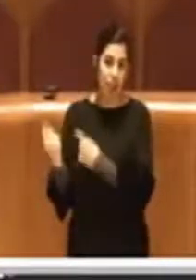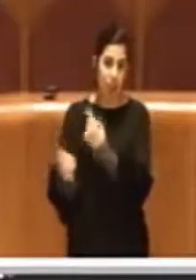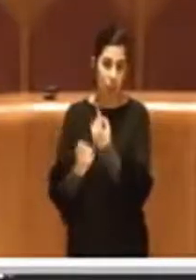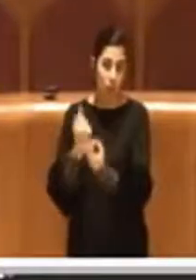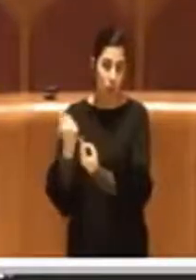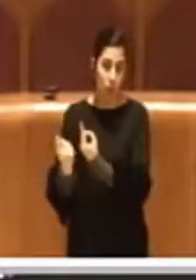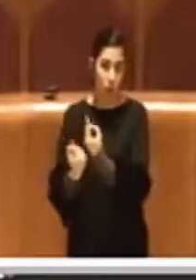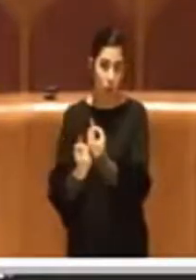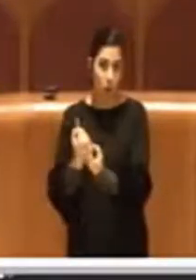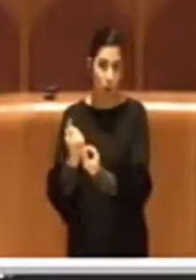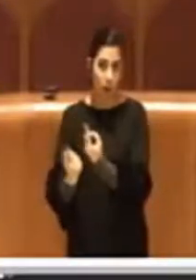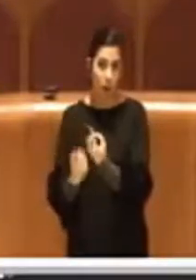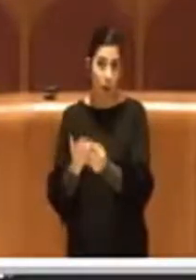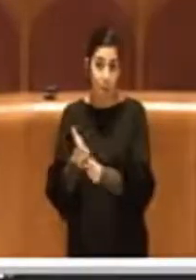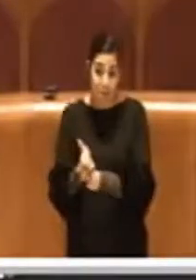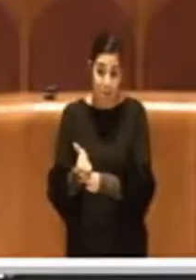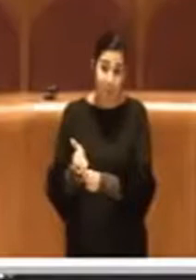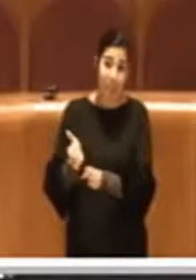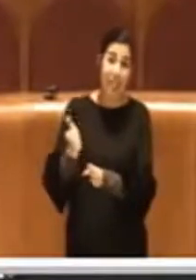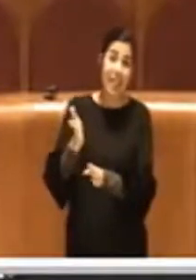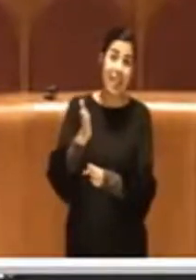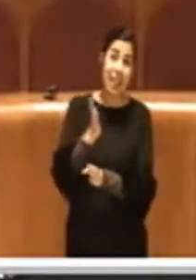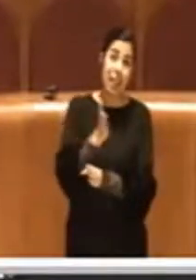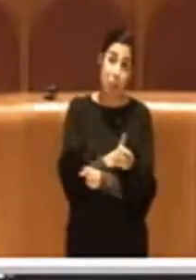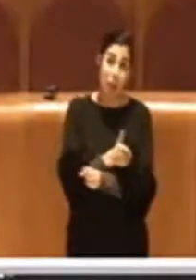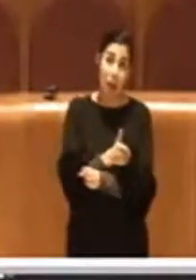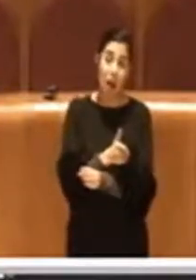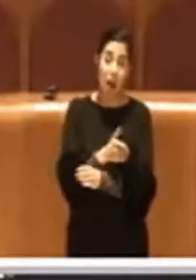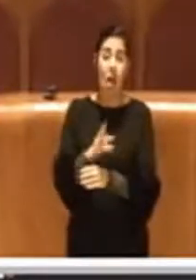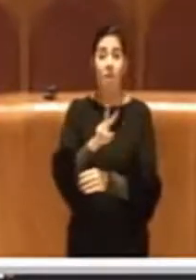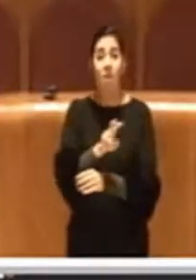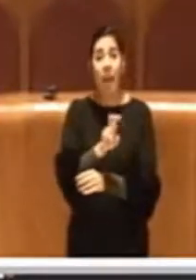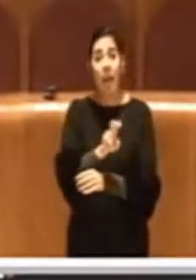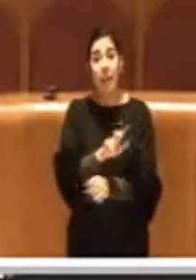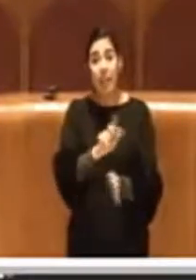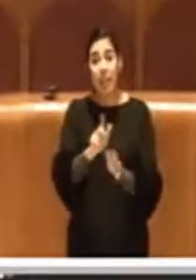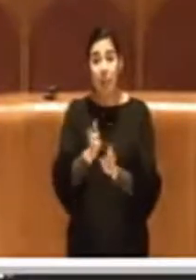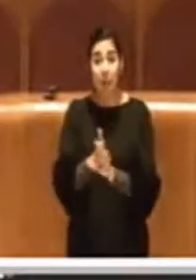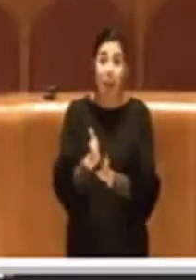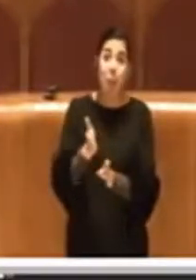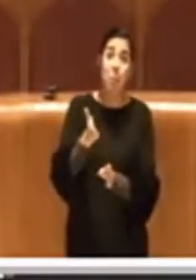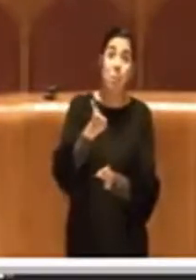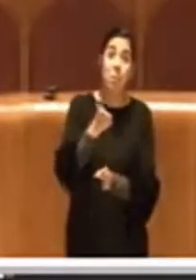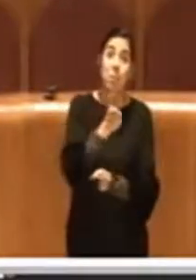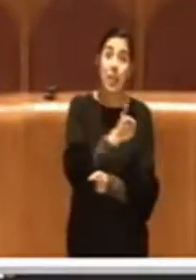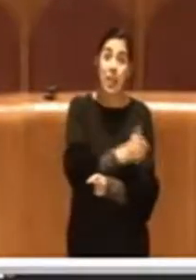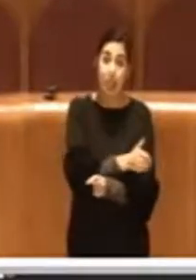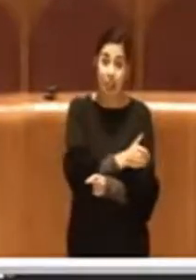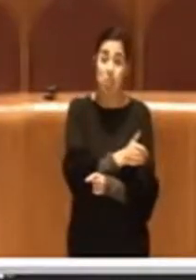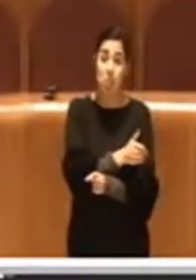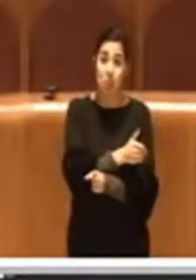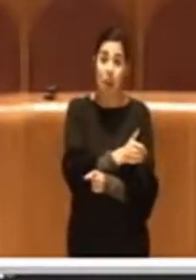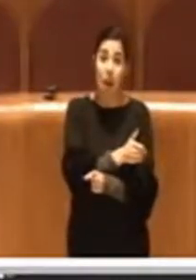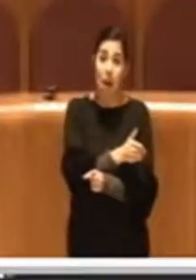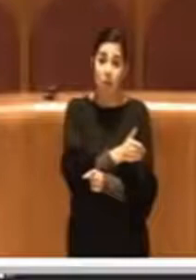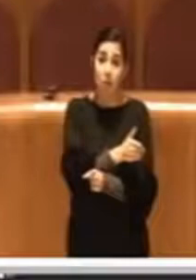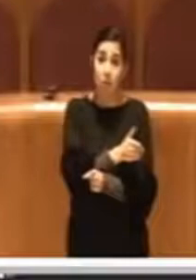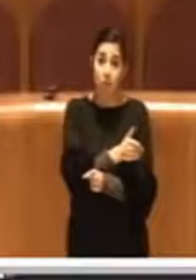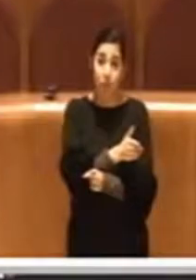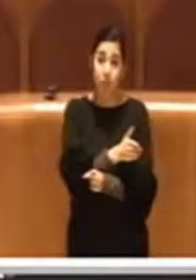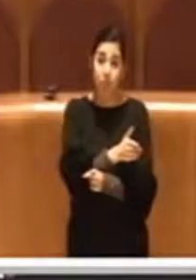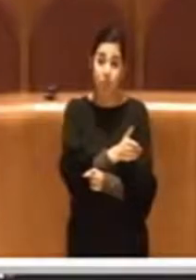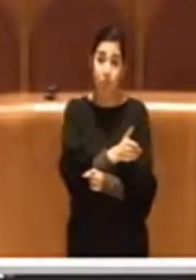prima della ventesima settimana a quel punto